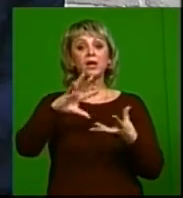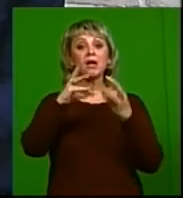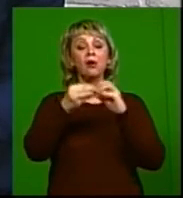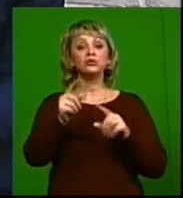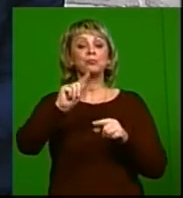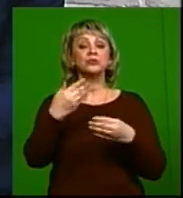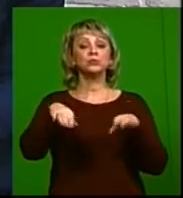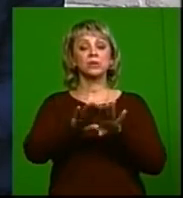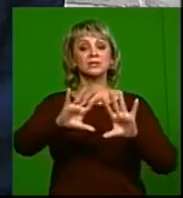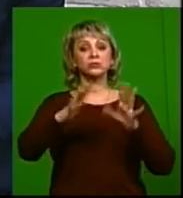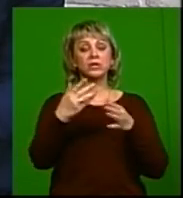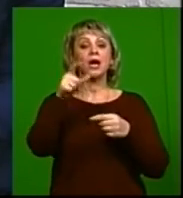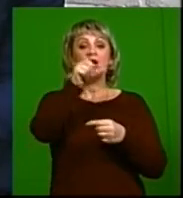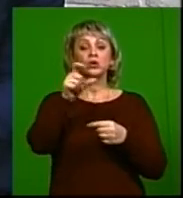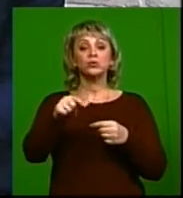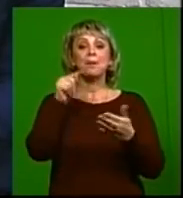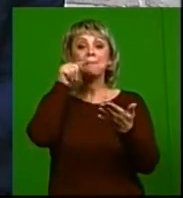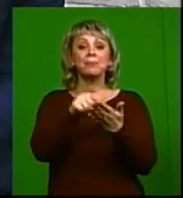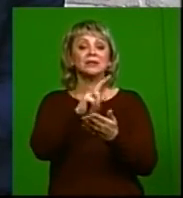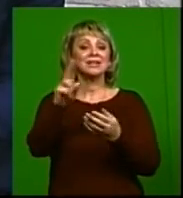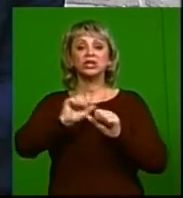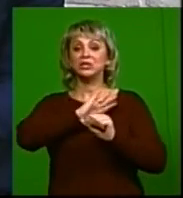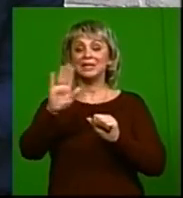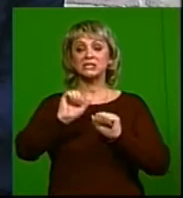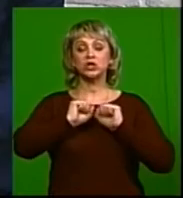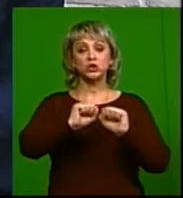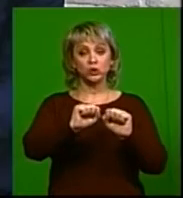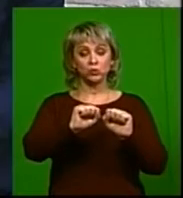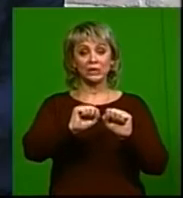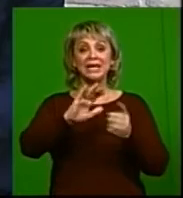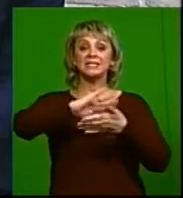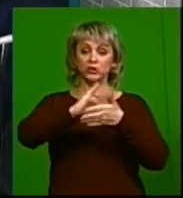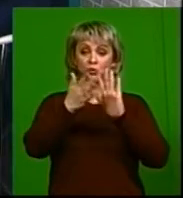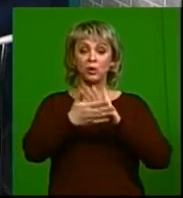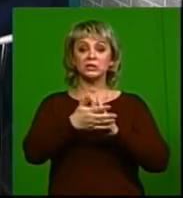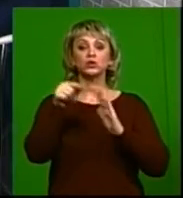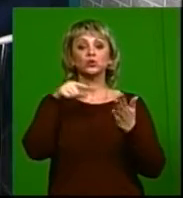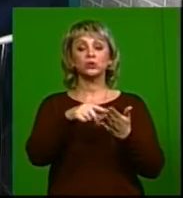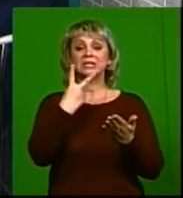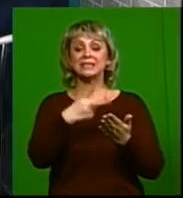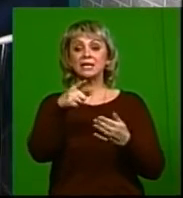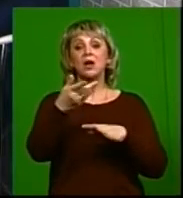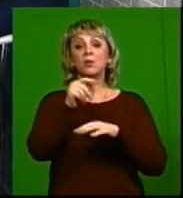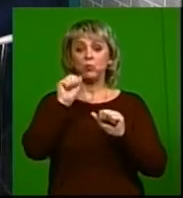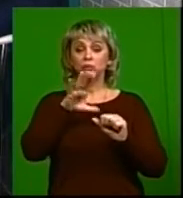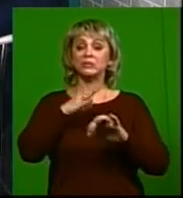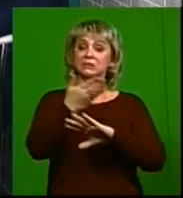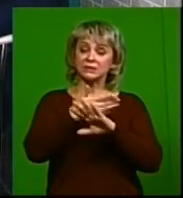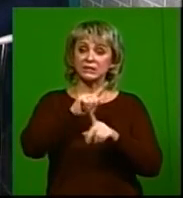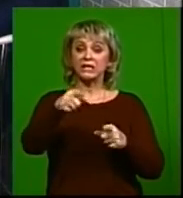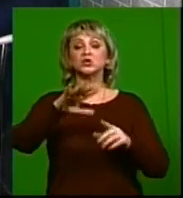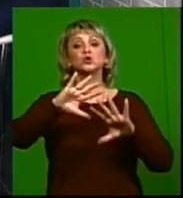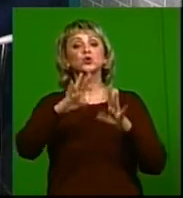-то, почему так происходит? Потому что люди попадают в какие-то незащищённые ситуации, да, с точки зрения полового путепередачи, это